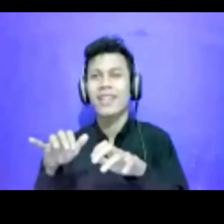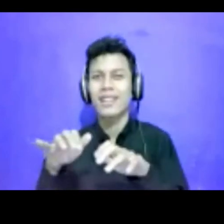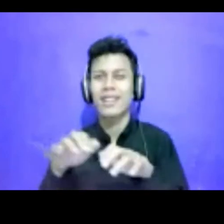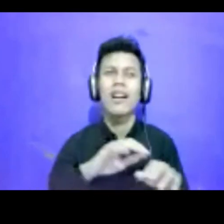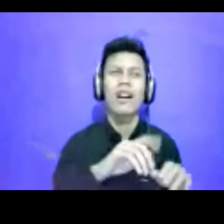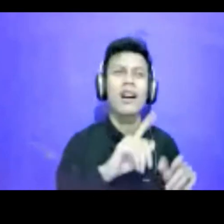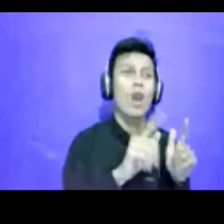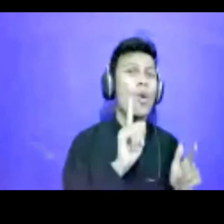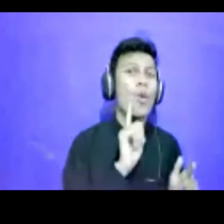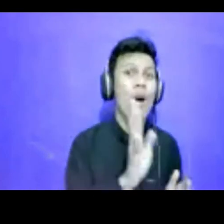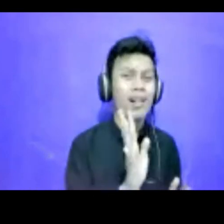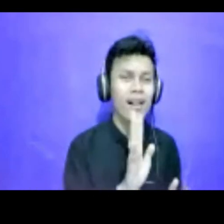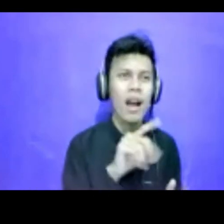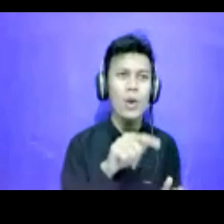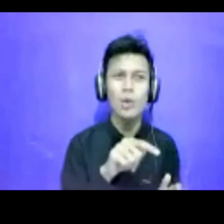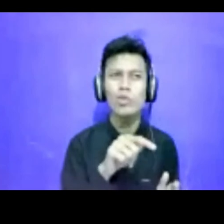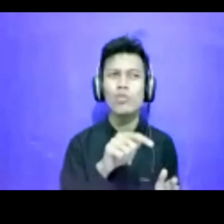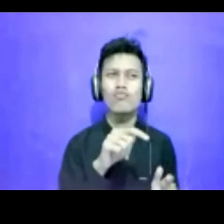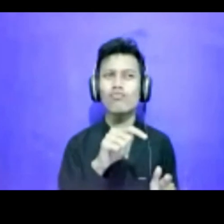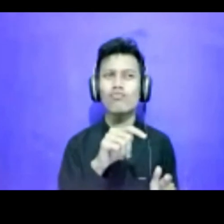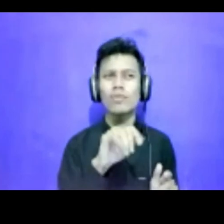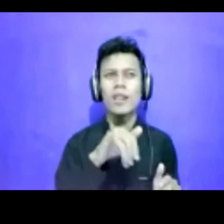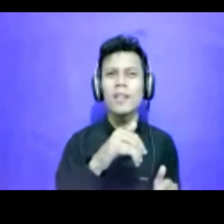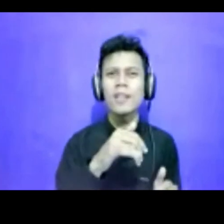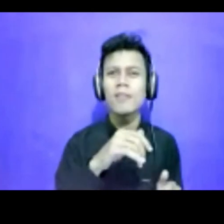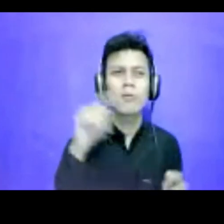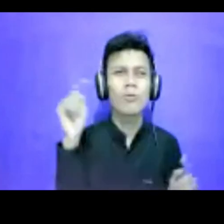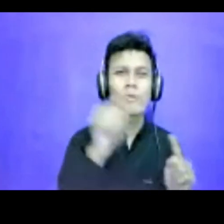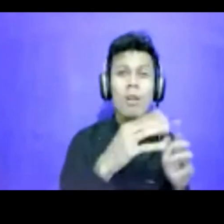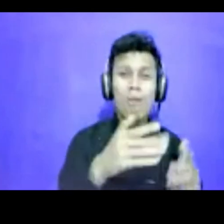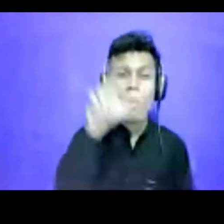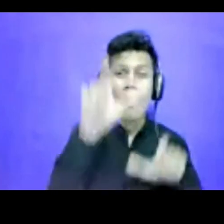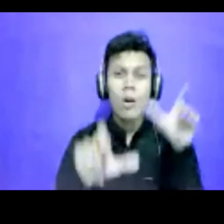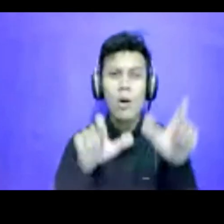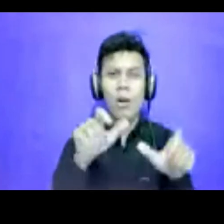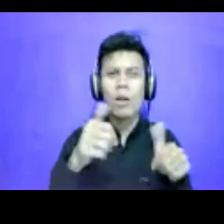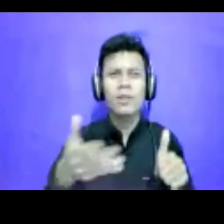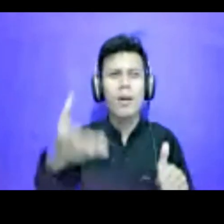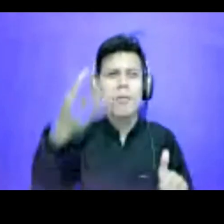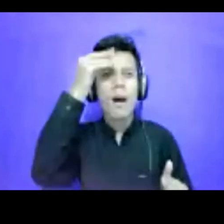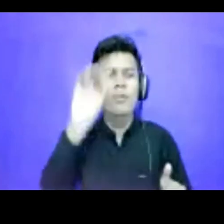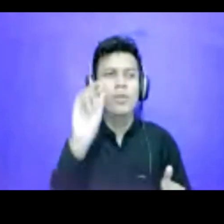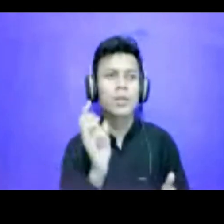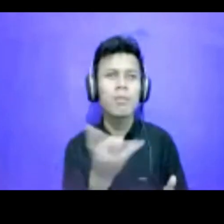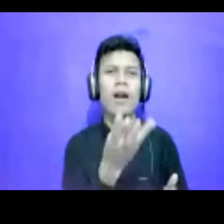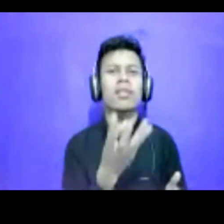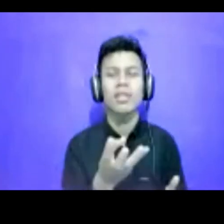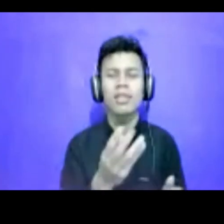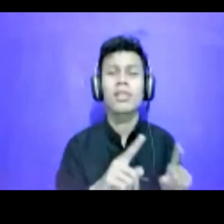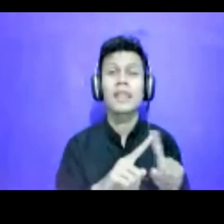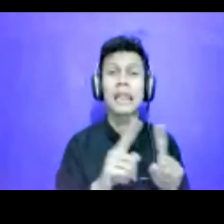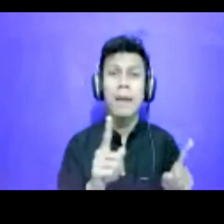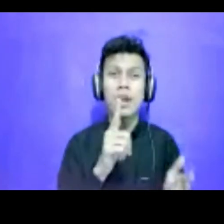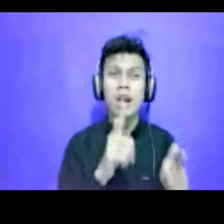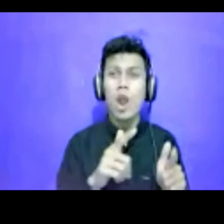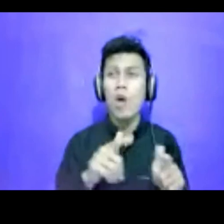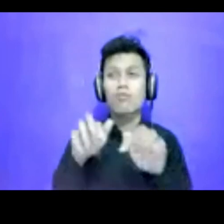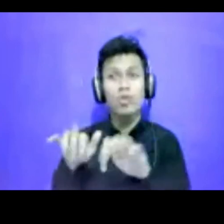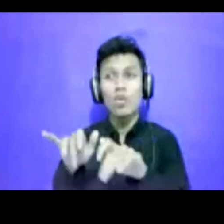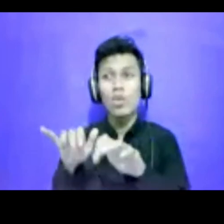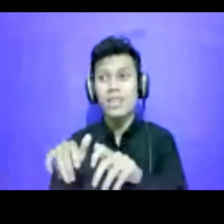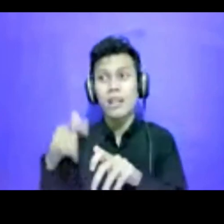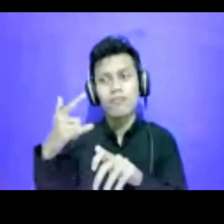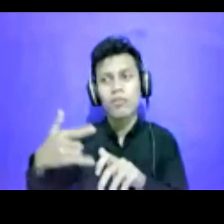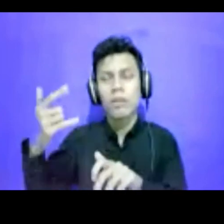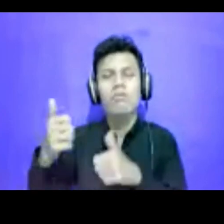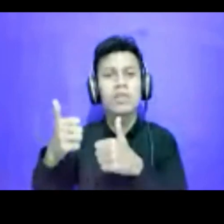digunakan supaya orang bisa lebih cepat paham, bisa gampang membedakan gitu. Tapi kalau dalam bentuk tulisan pun tetap bisa